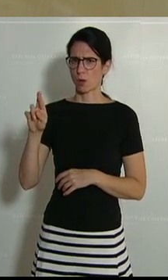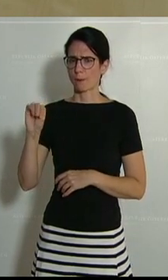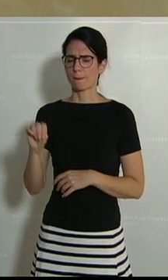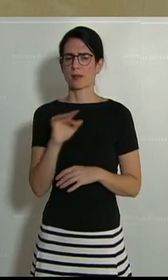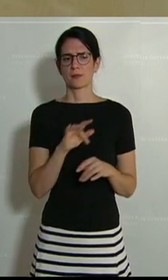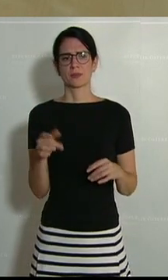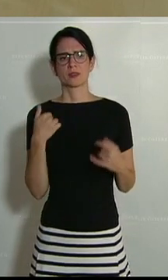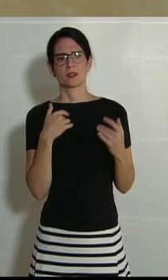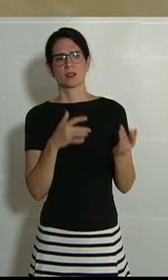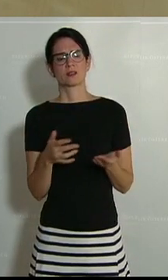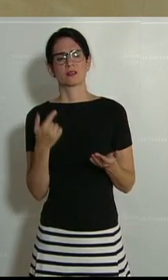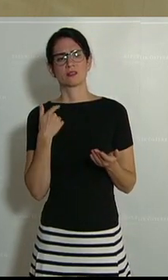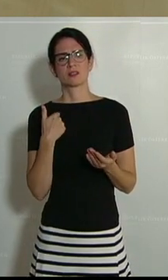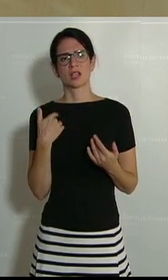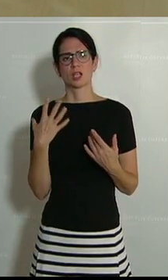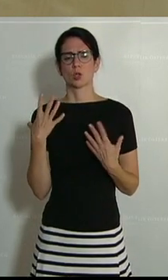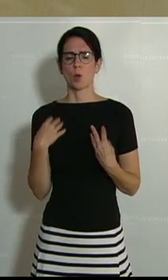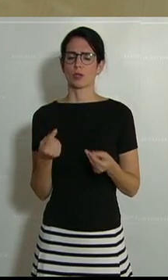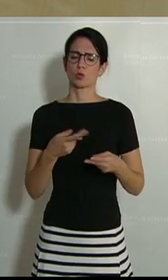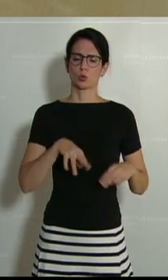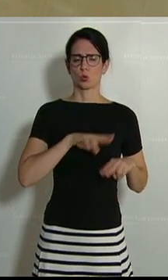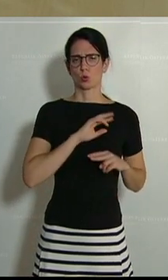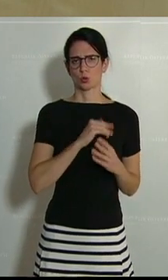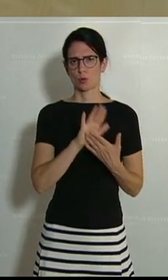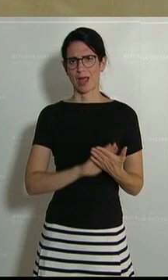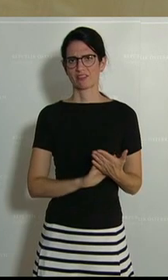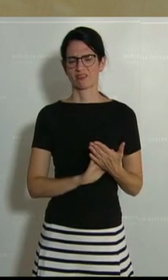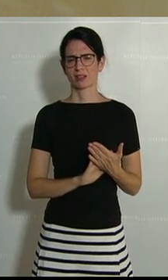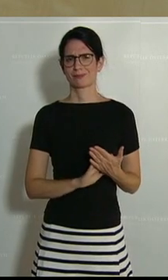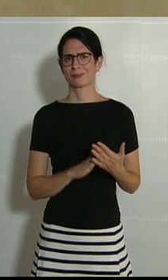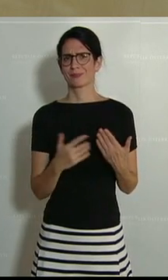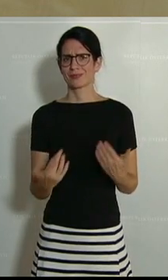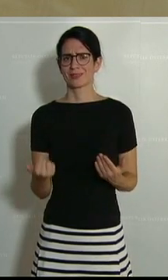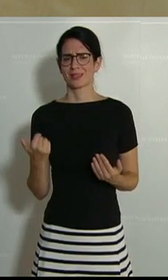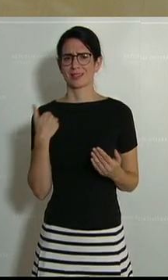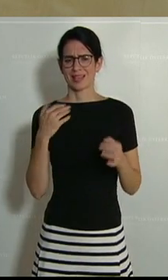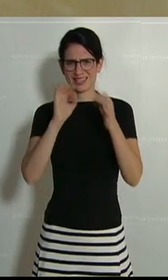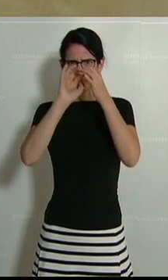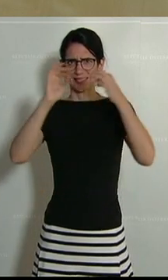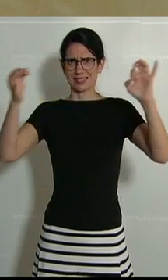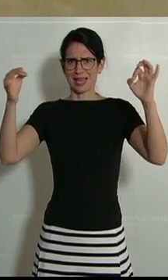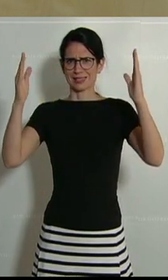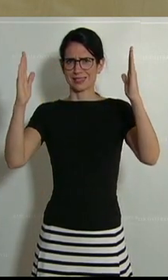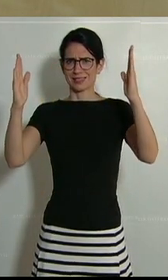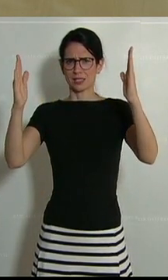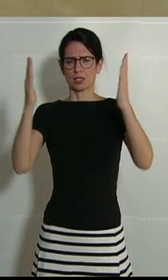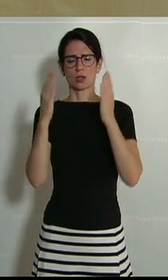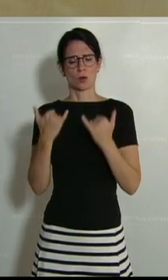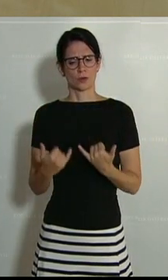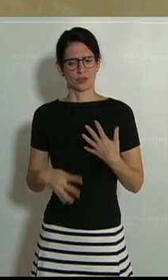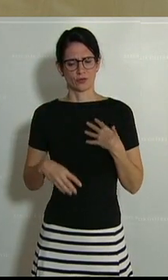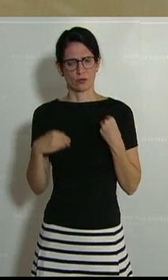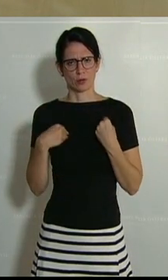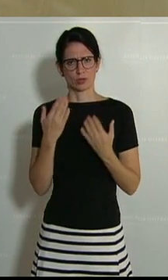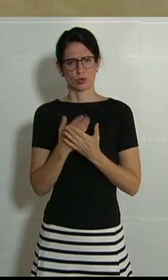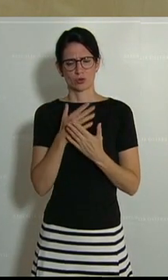schon noch einmal zurück zum Start kommen. Und ich möchte, weil es so ein einprägsamer Satz ist und weil wir es heute Vormittag